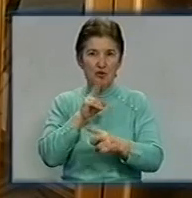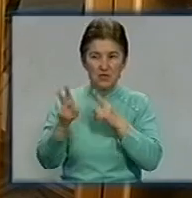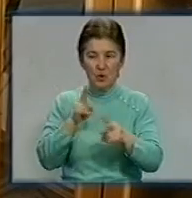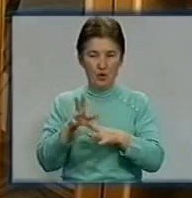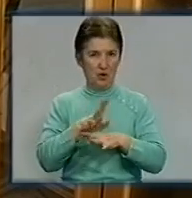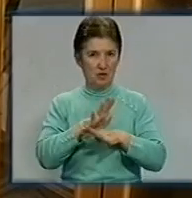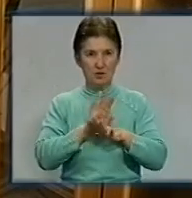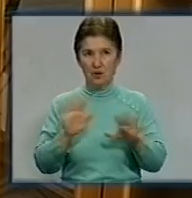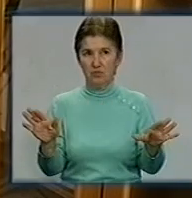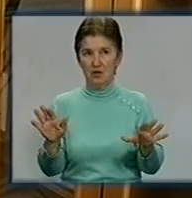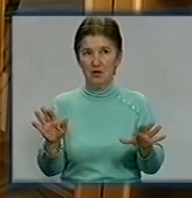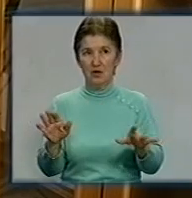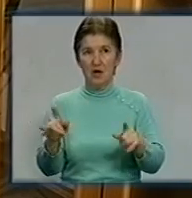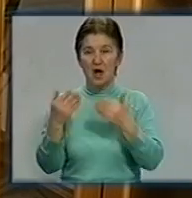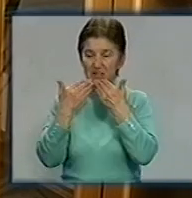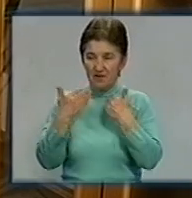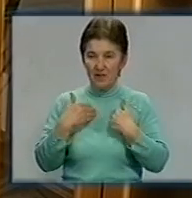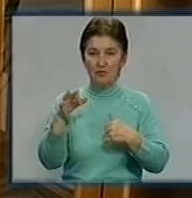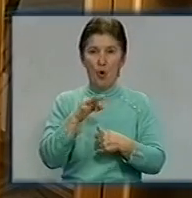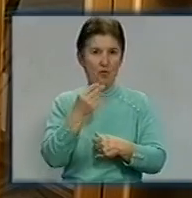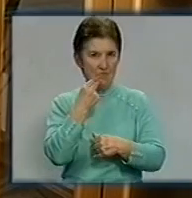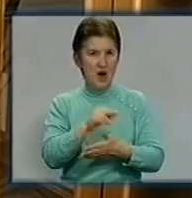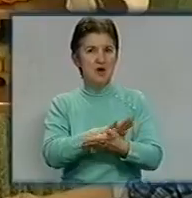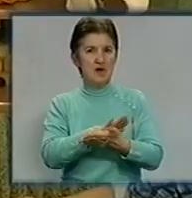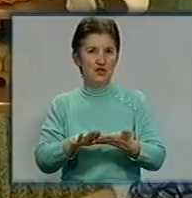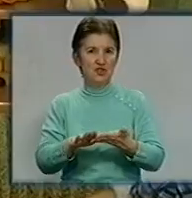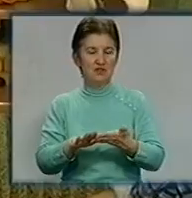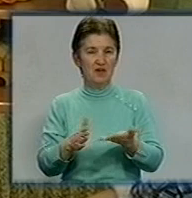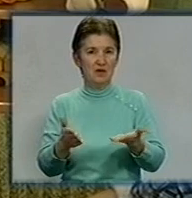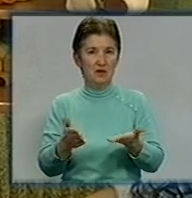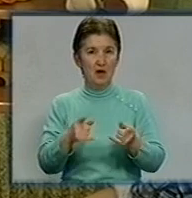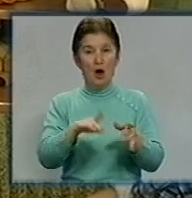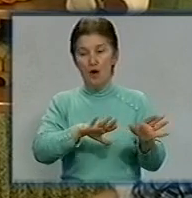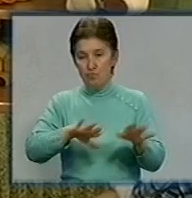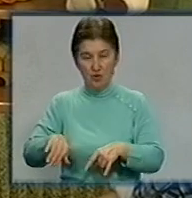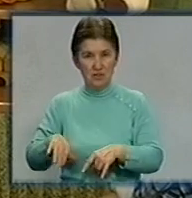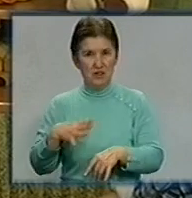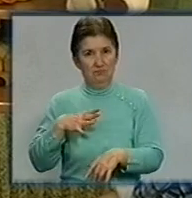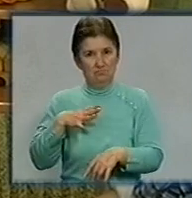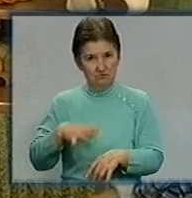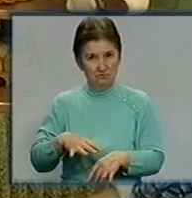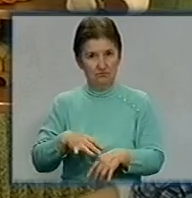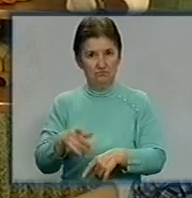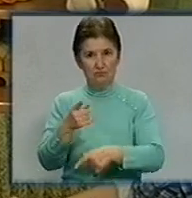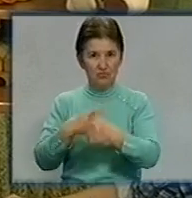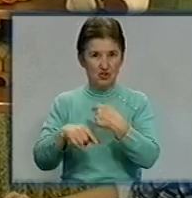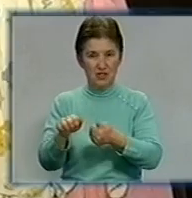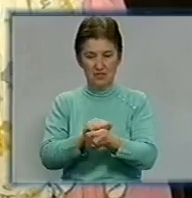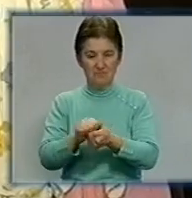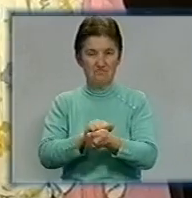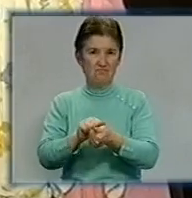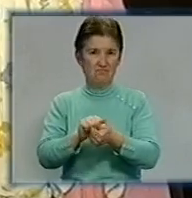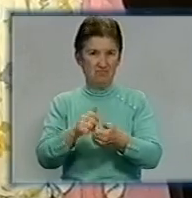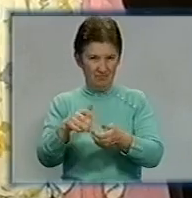У нас не надходило звернень щодо якості памперсів. Після пережитого мама Дениса перейшла на пелюшки. У квартирі вже не